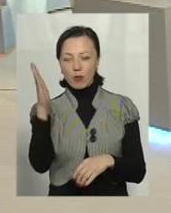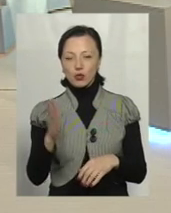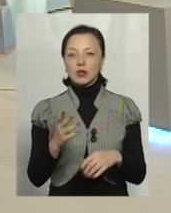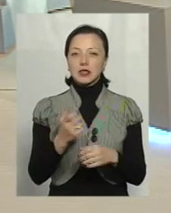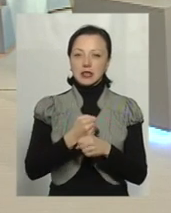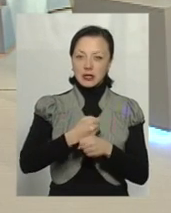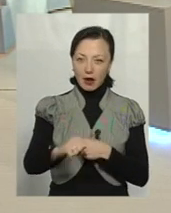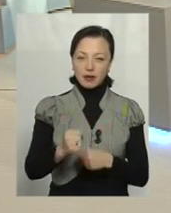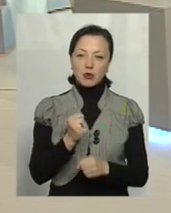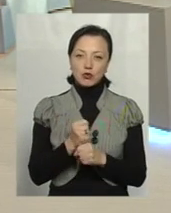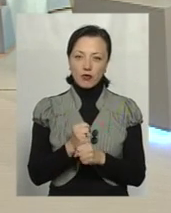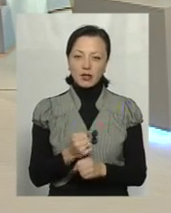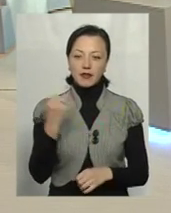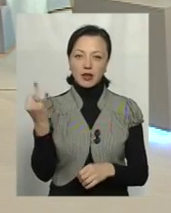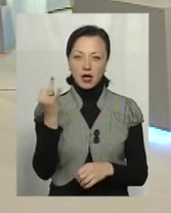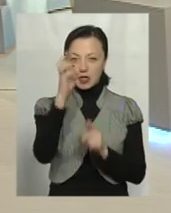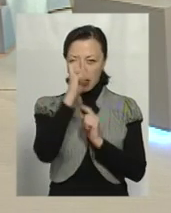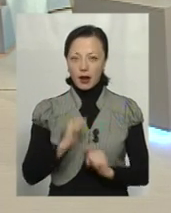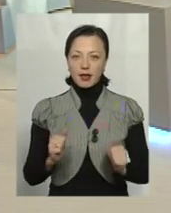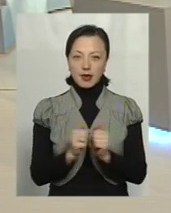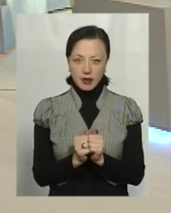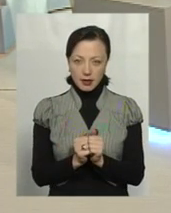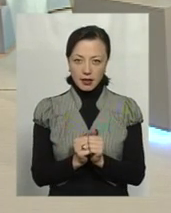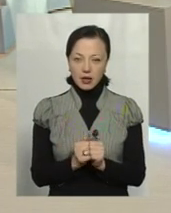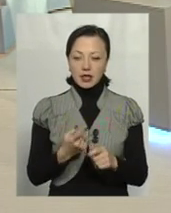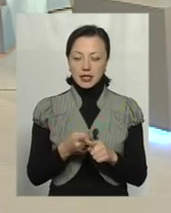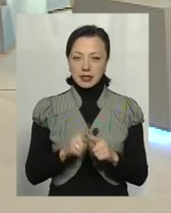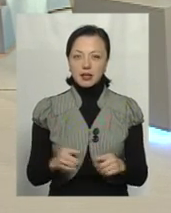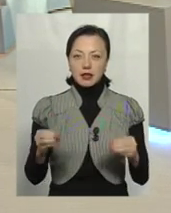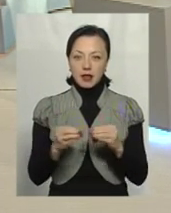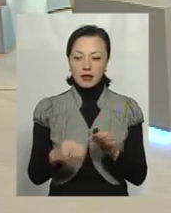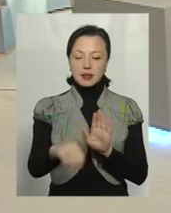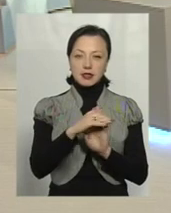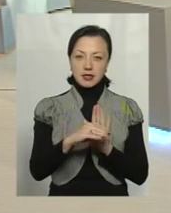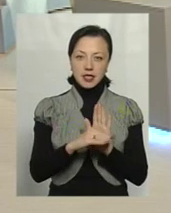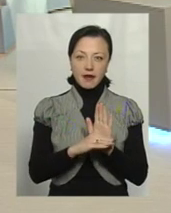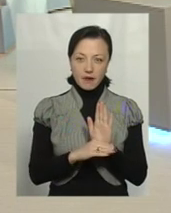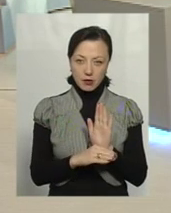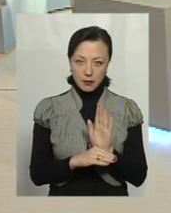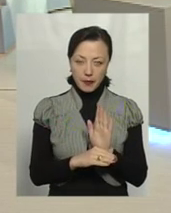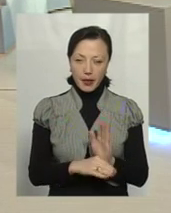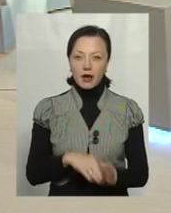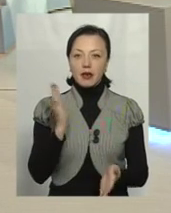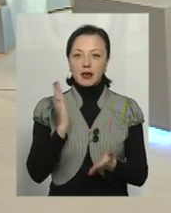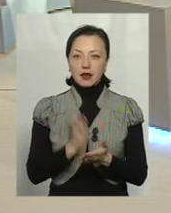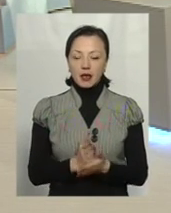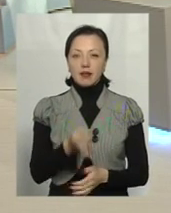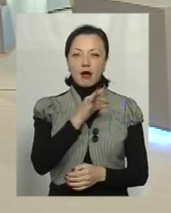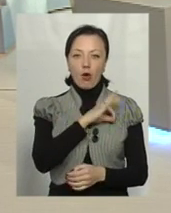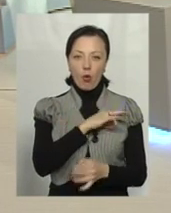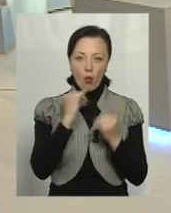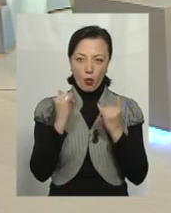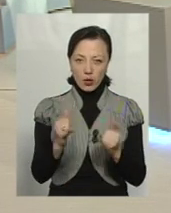заставити працювати в інтересах країни, тому що ці 10 цифр, макропоказників, вони є на користь